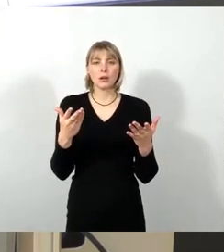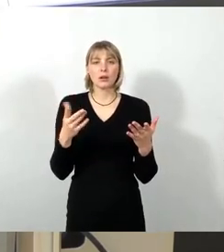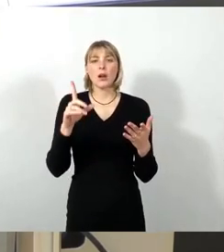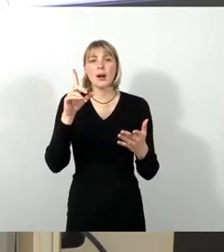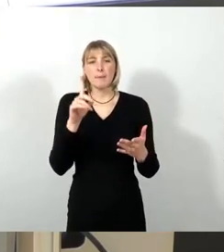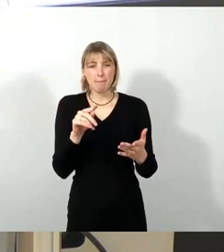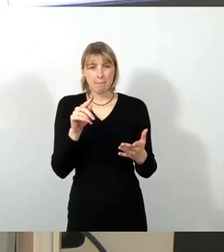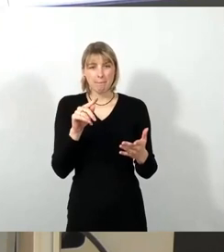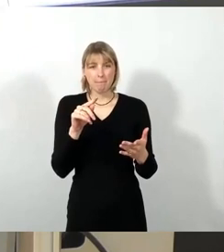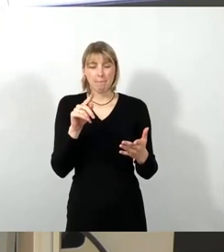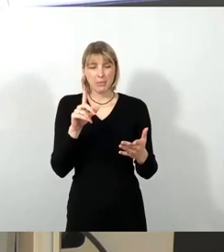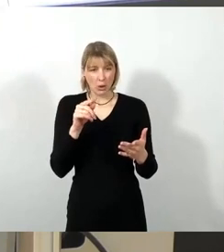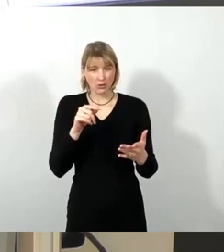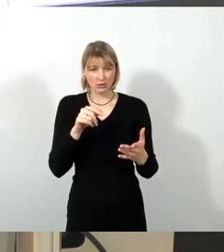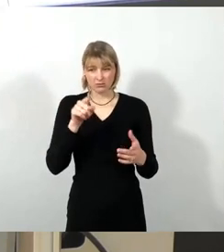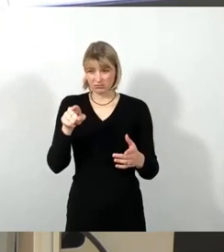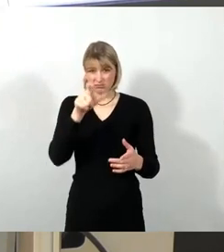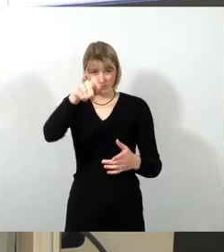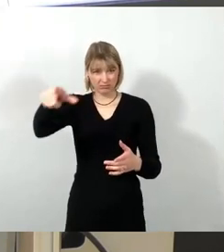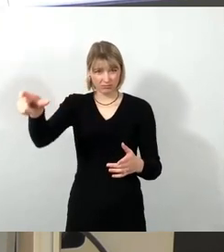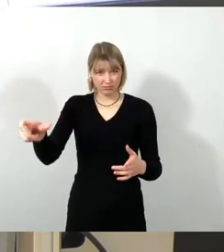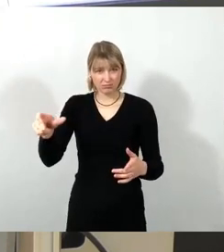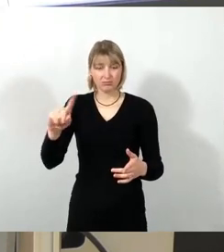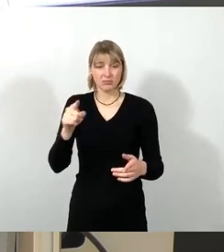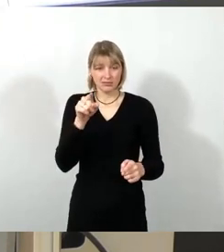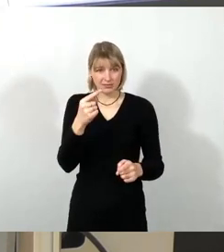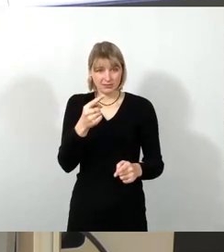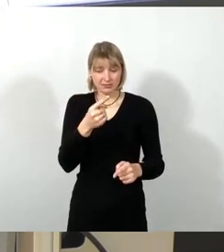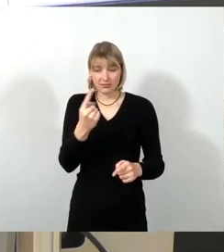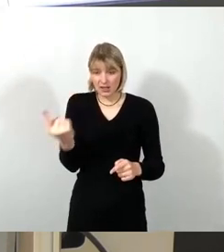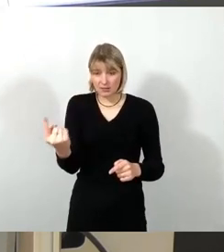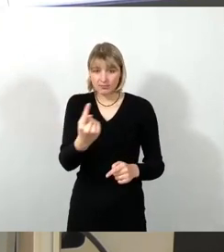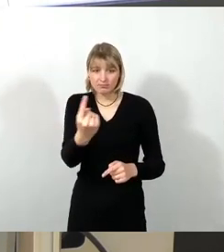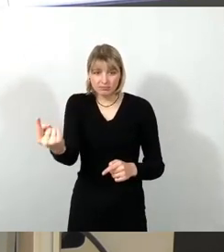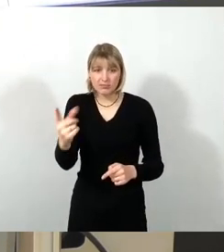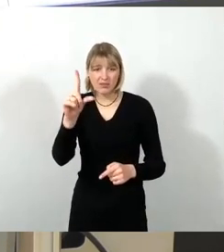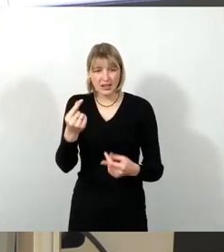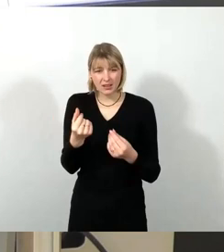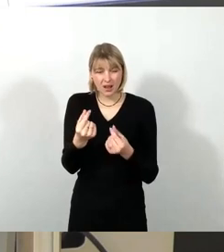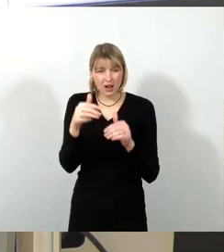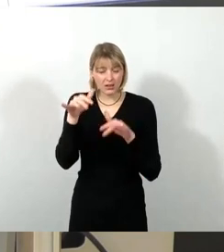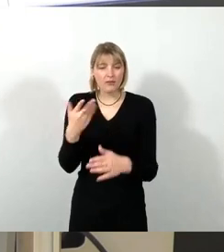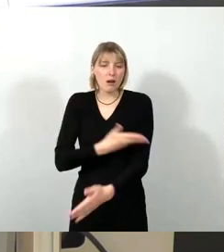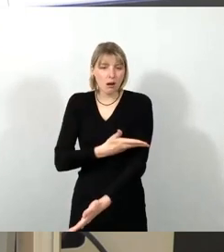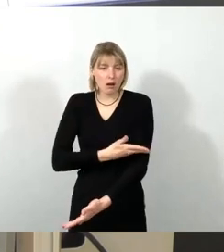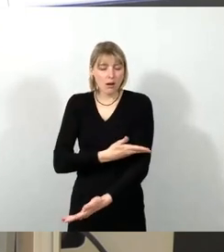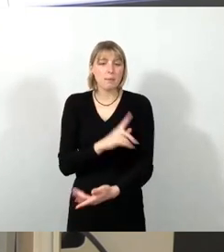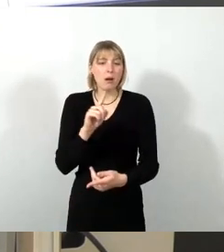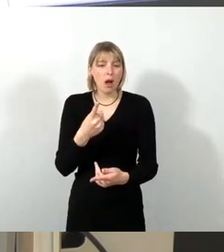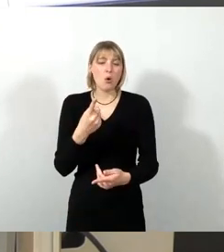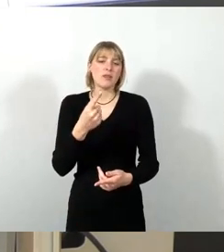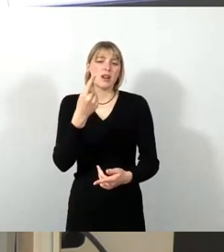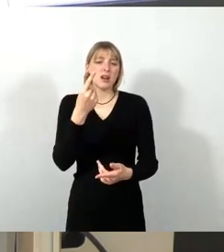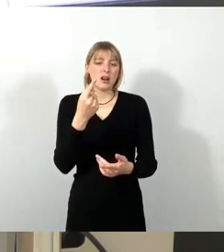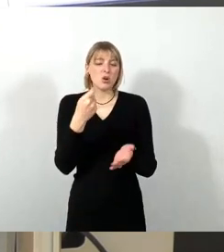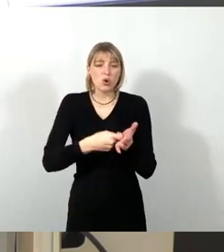Menschen, insbesondere diejenigen, die eben wenig Geld haben, die arm sind, ansonsten Kostensteigerungen zu tragen haben. Deswegen finden